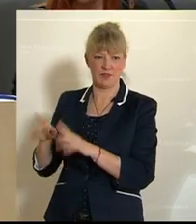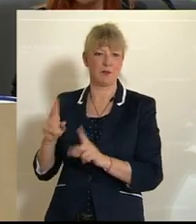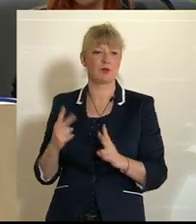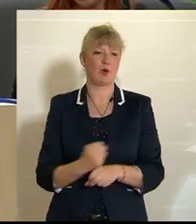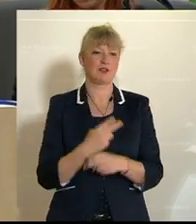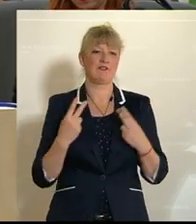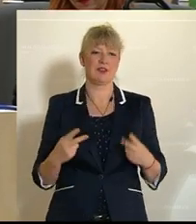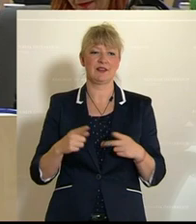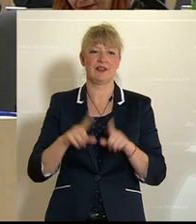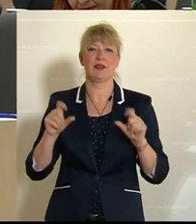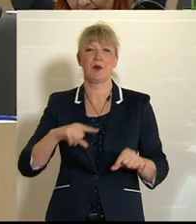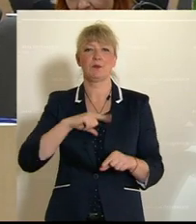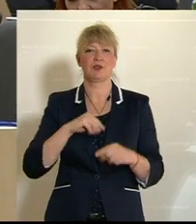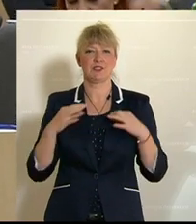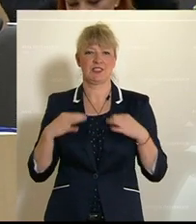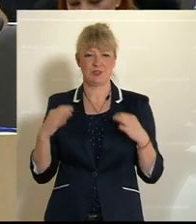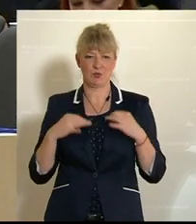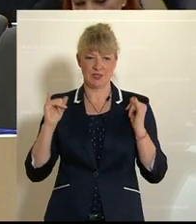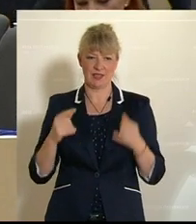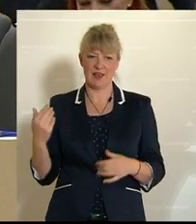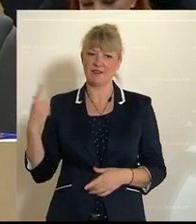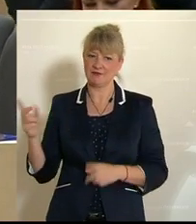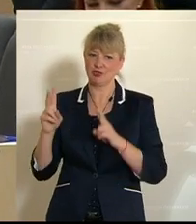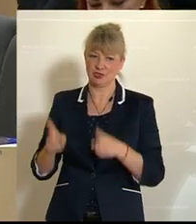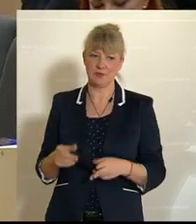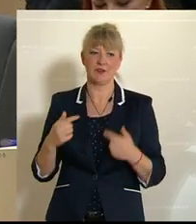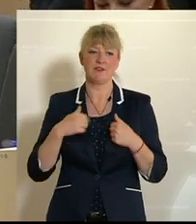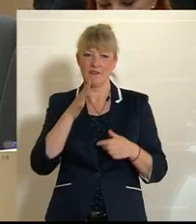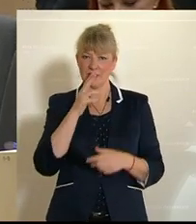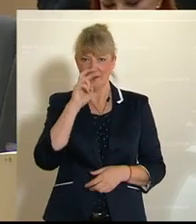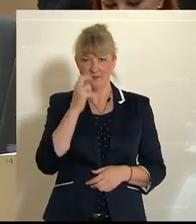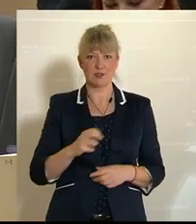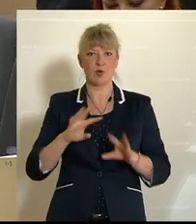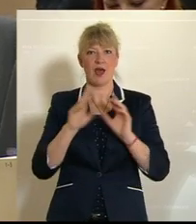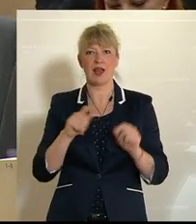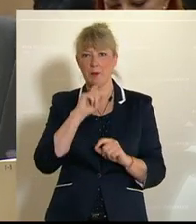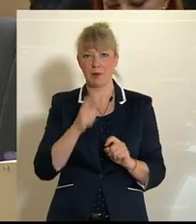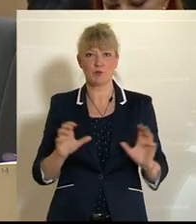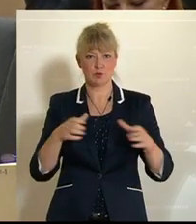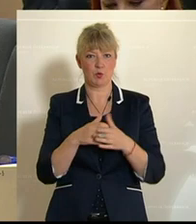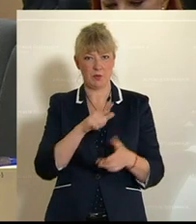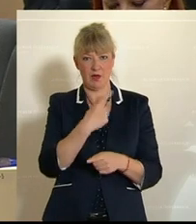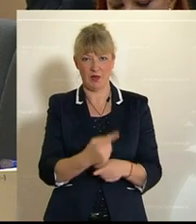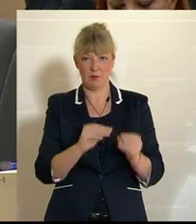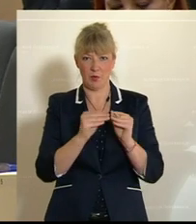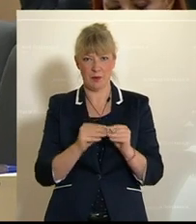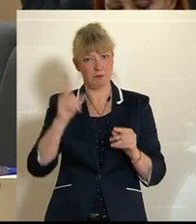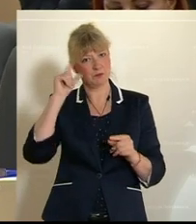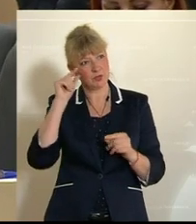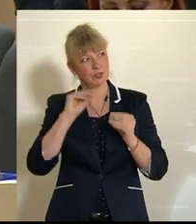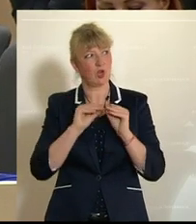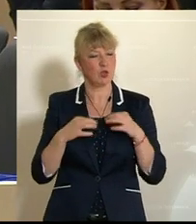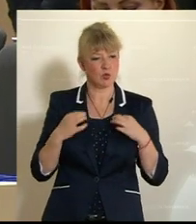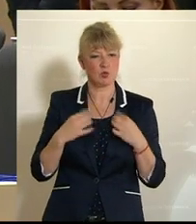trotzdem wichtig. Da geht es um die psychische Gesundheit. Ja, du hast vollkommen recht. Wir werden versuchen, alle Berufsgruppen, die mit der psychischen Gesundheit zu tun haben,